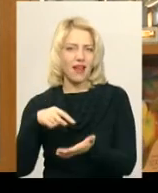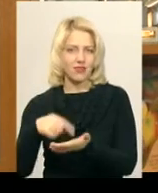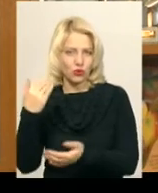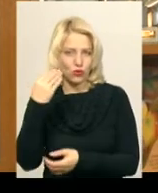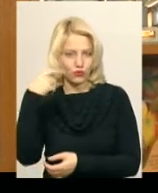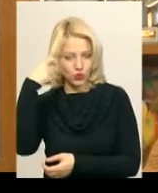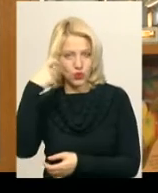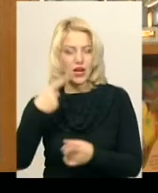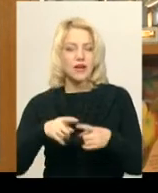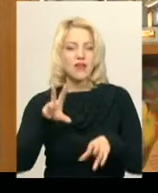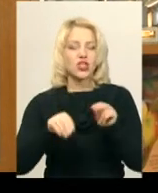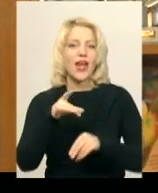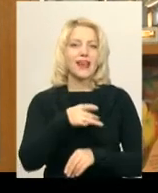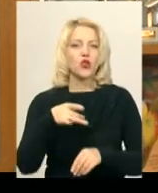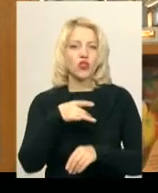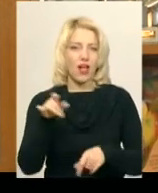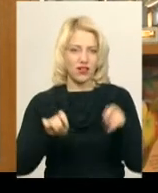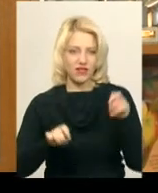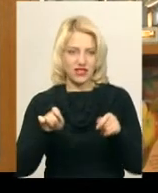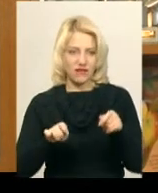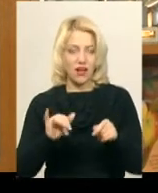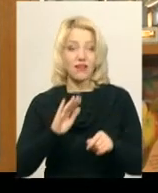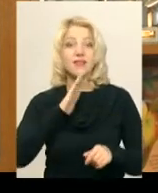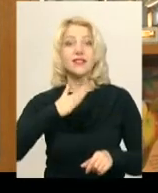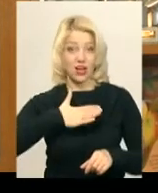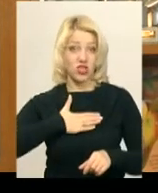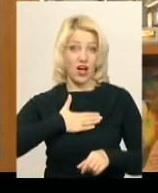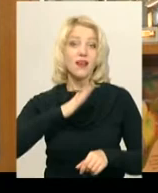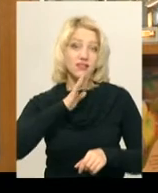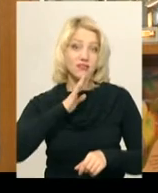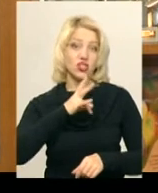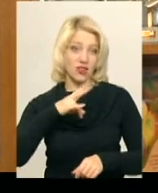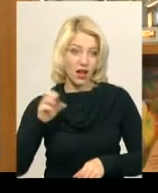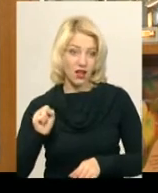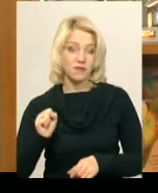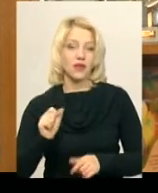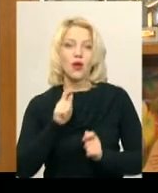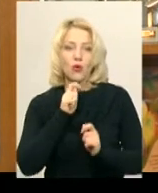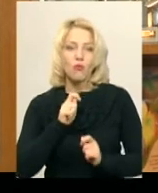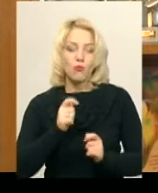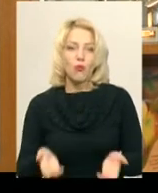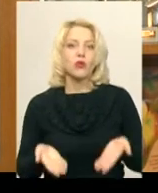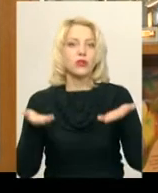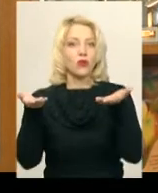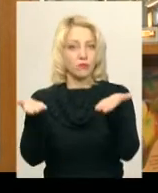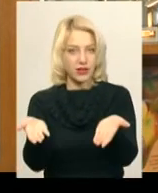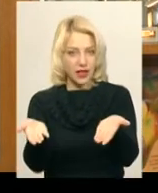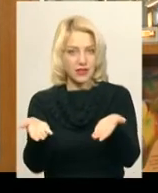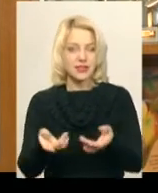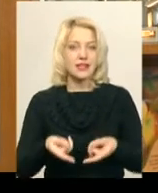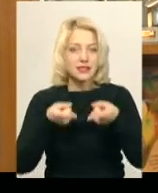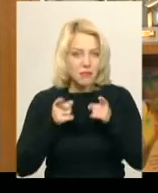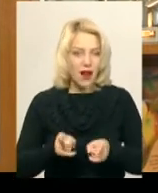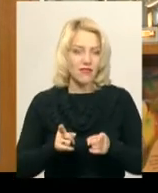якби регіональний фестиваль. Ось і наша дівчина подарувала, піднесла справжній,